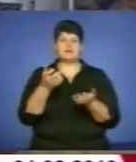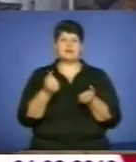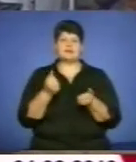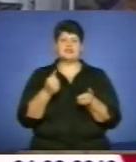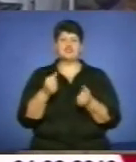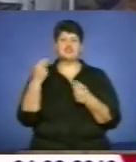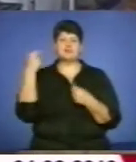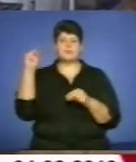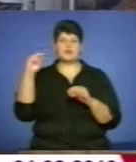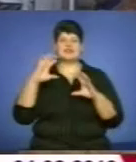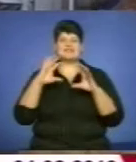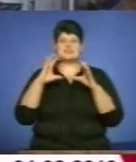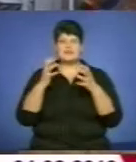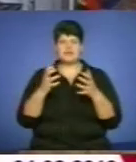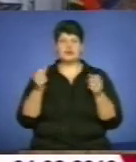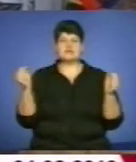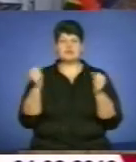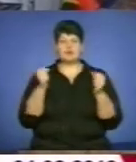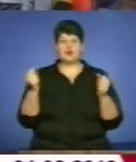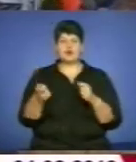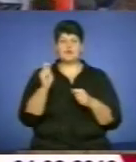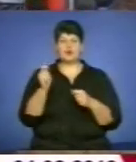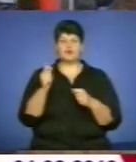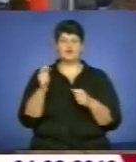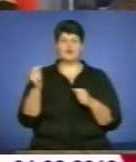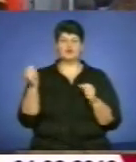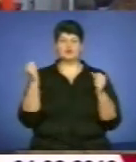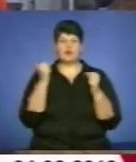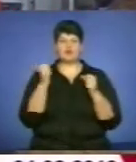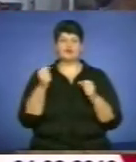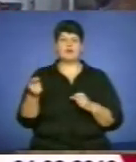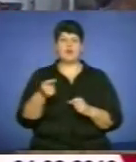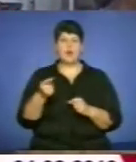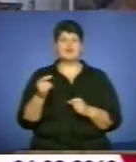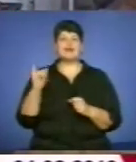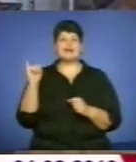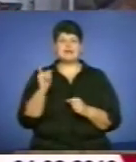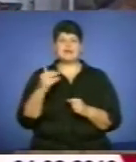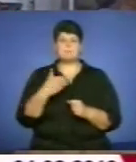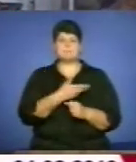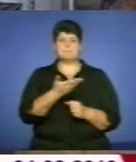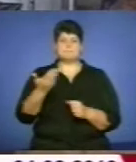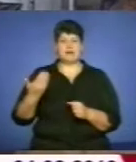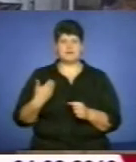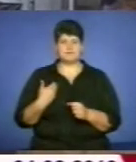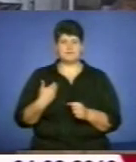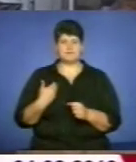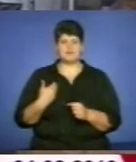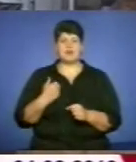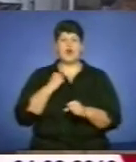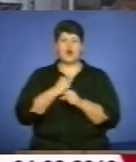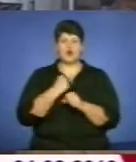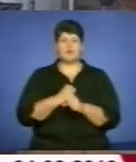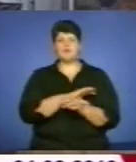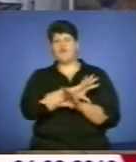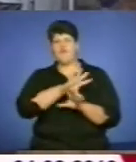світу зимового риболовного спорту в Тернополі. І ми, скажімо так, робимо все для того,